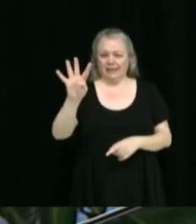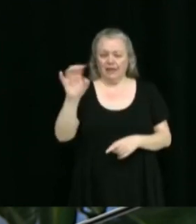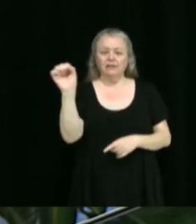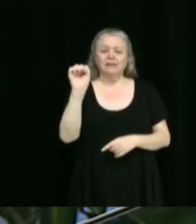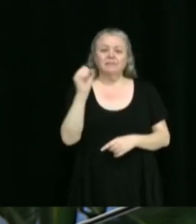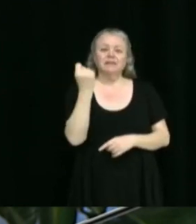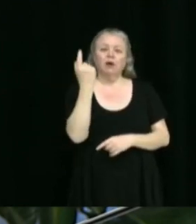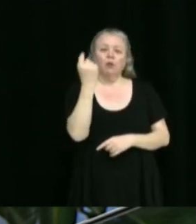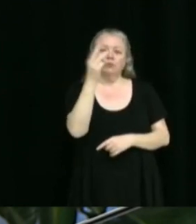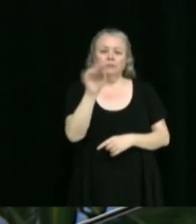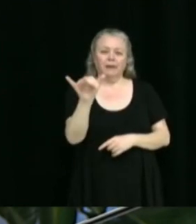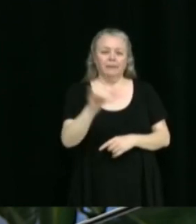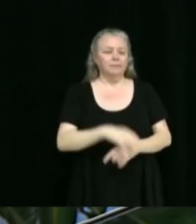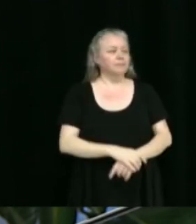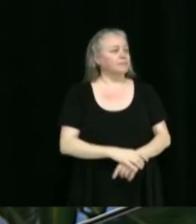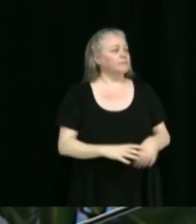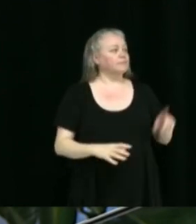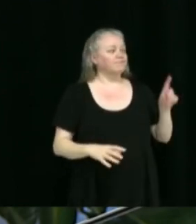samedi 11 mai.